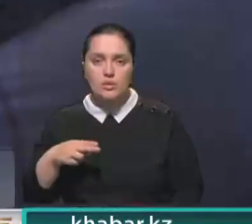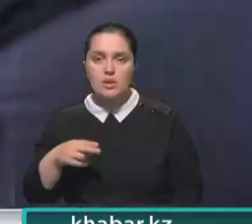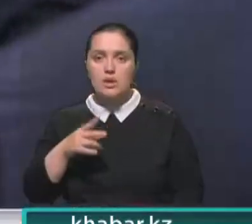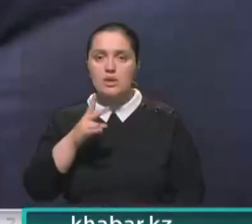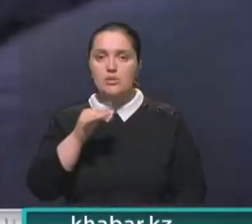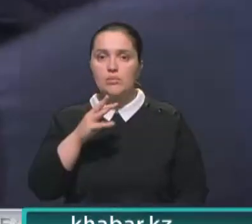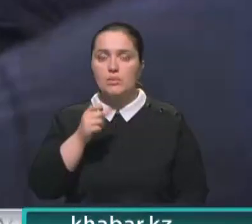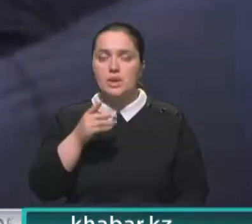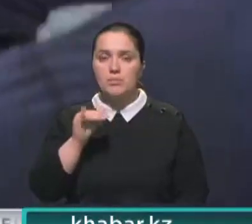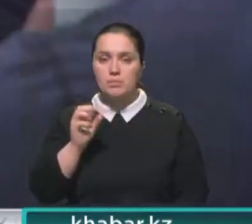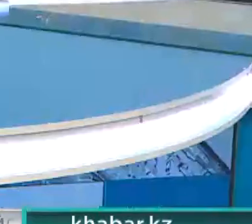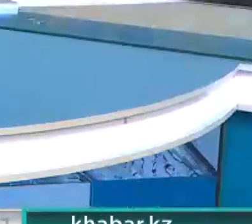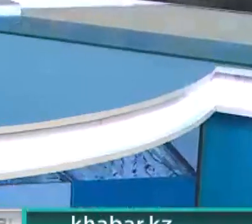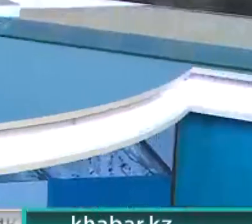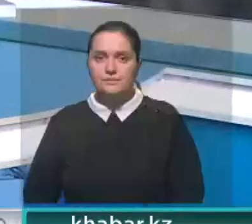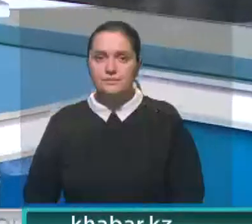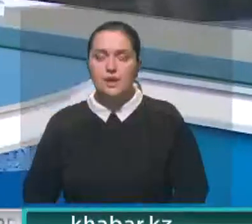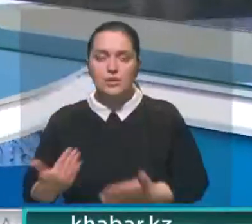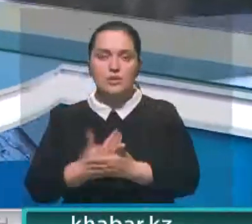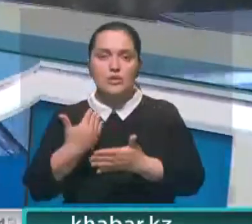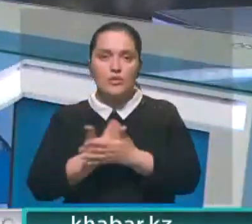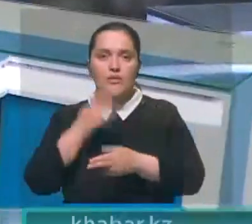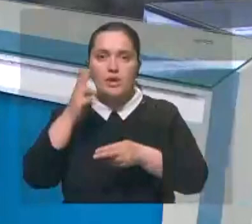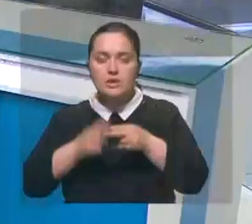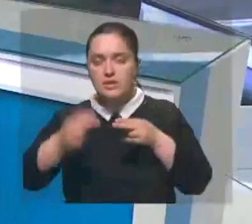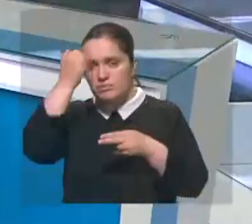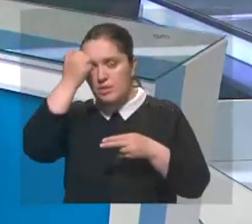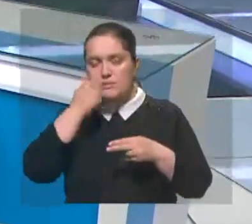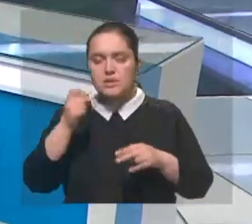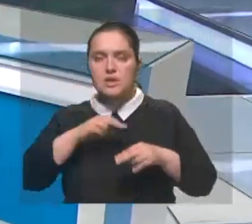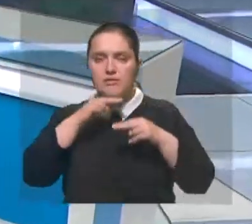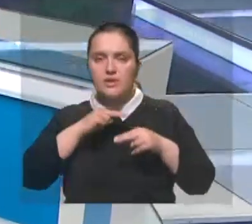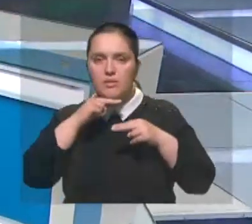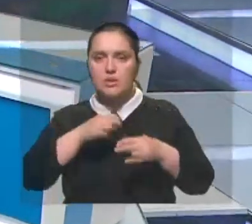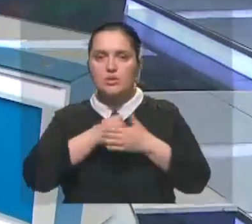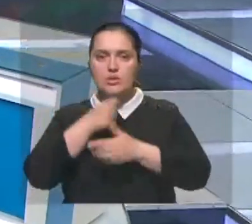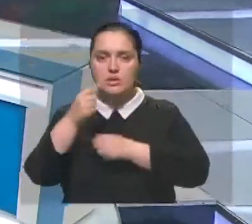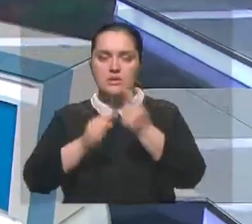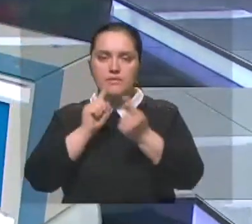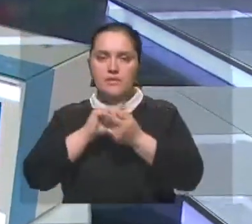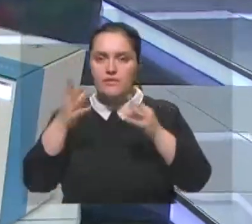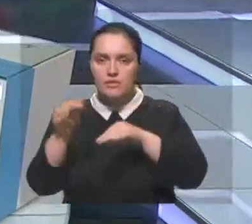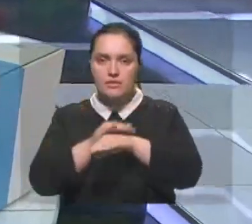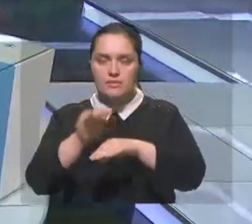Нурмаганбета рассчитаны на 6. На этом у нас все. Эфир канала продолжит программа «По сути». Всего доброго.